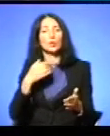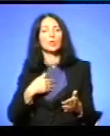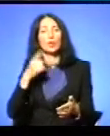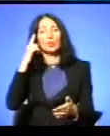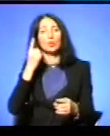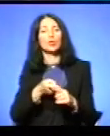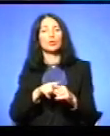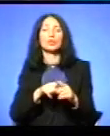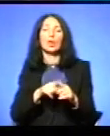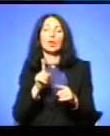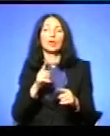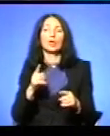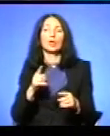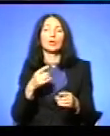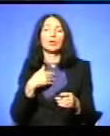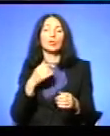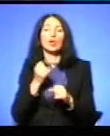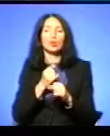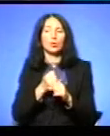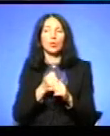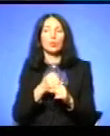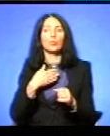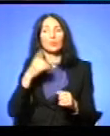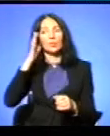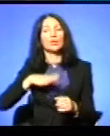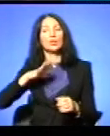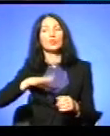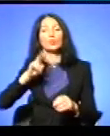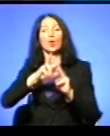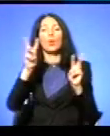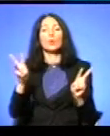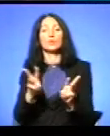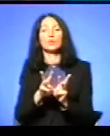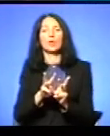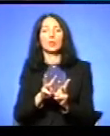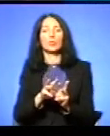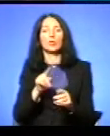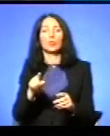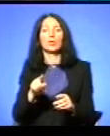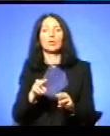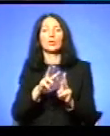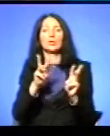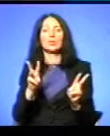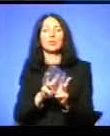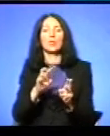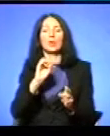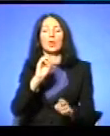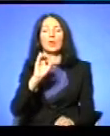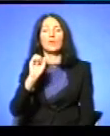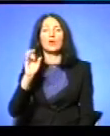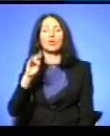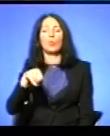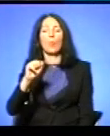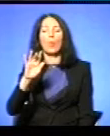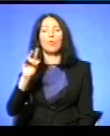Я сподіваюся, що ми освятимо його святим Іваном Павлом ІІ Бо я пам'ятаю В